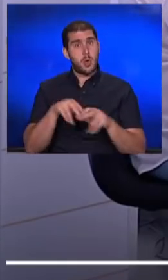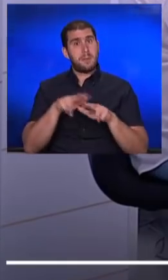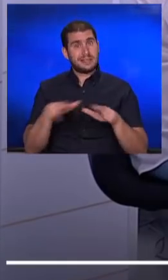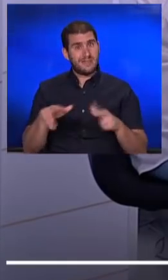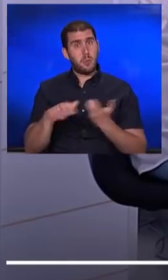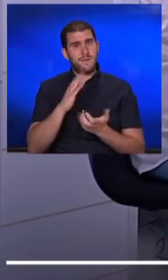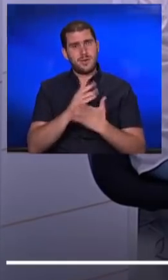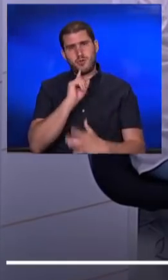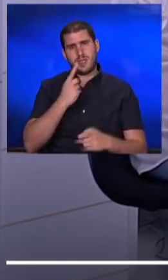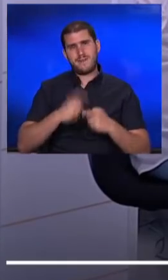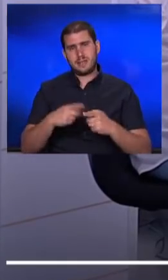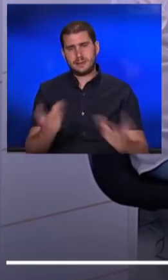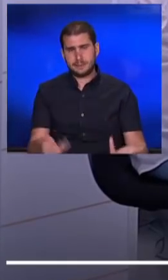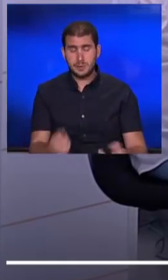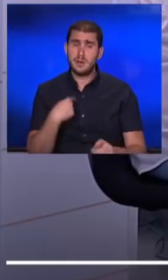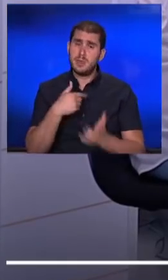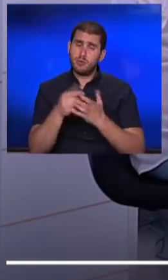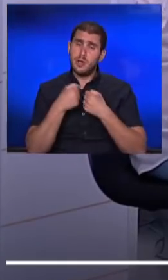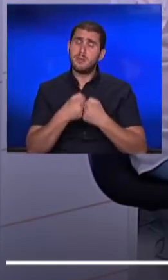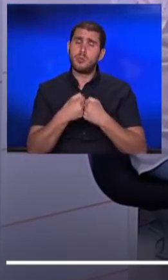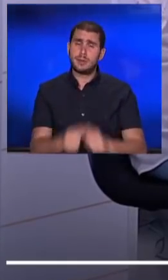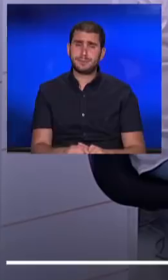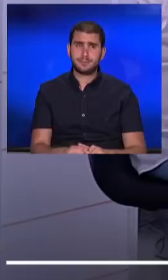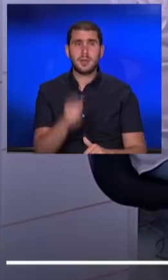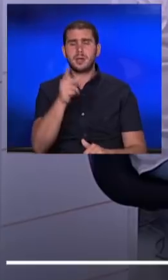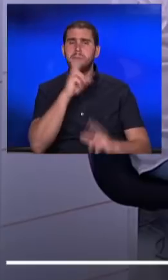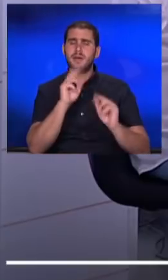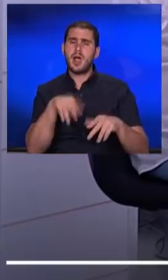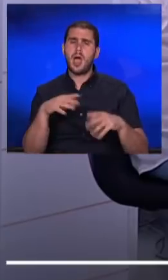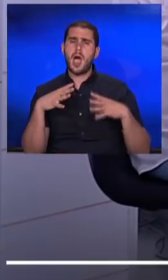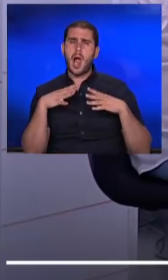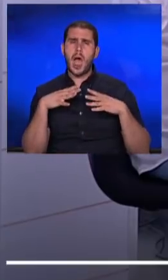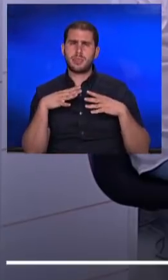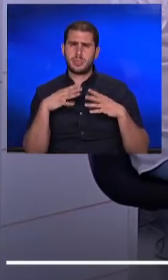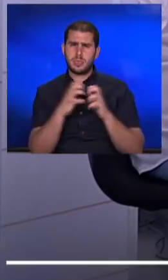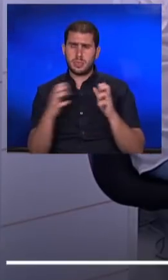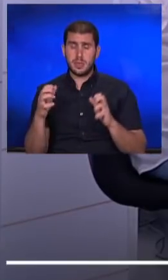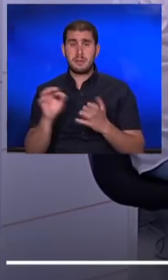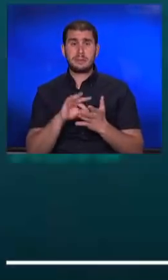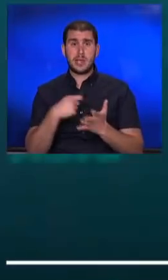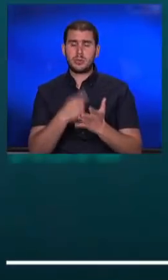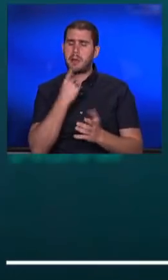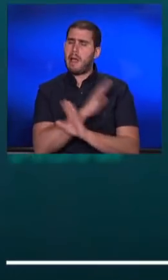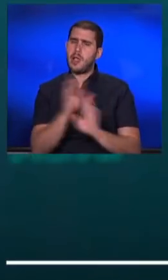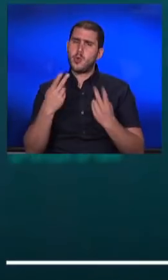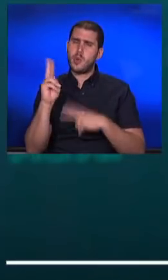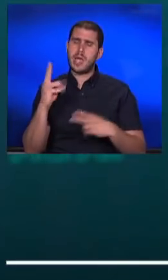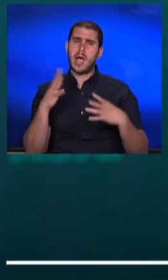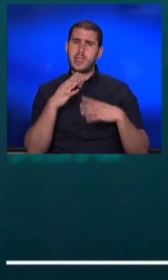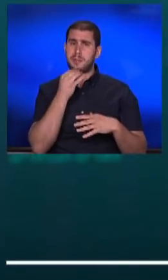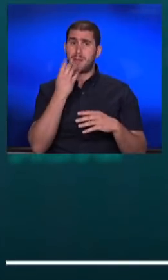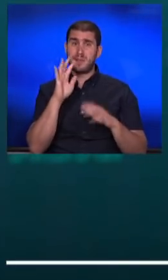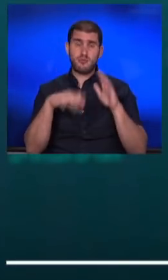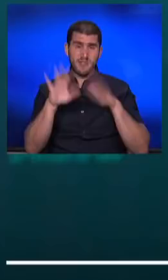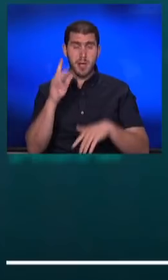כבר שנה וחצי. ונמשיך להתמודד. אתה מדבר על החלט, במשרד האוצר אמנם אמרו לא יהיה יותר חלט לבני 45 ומעלה, ובכל זאת